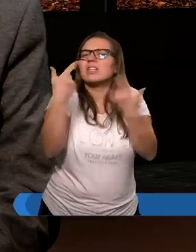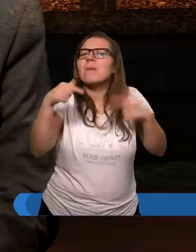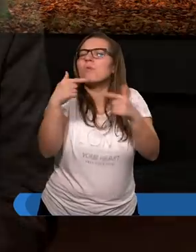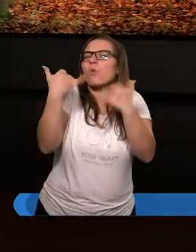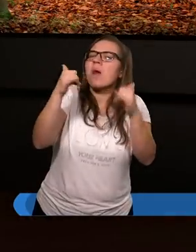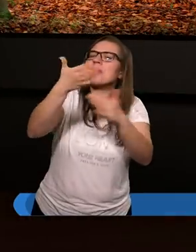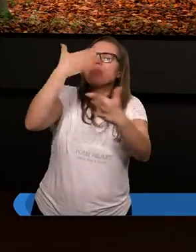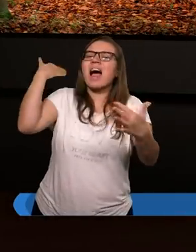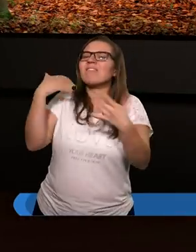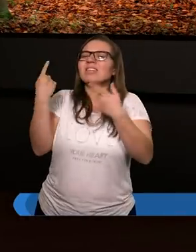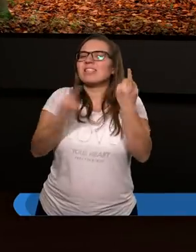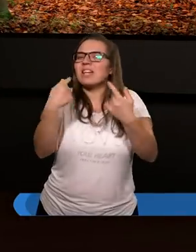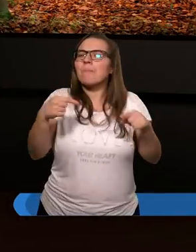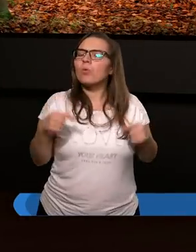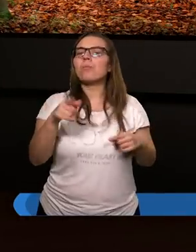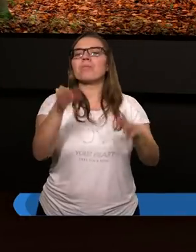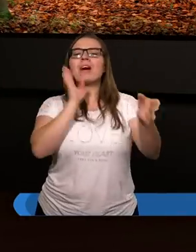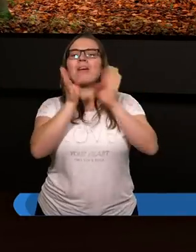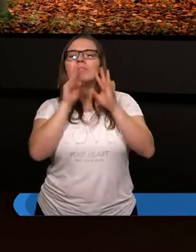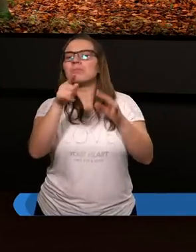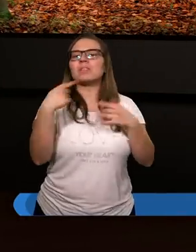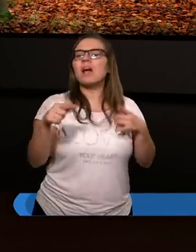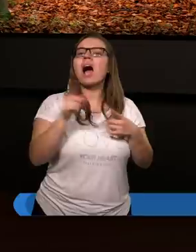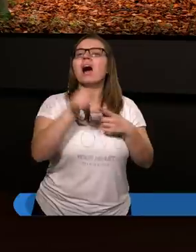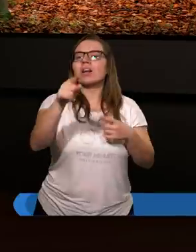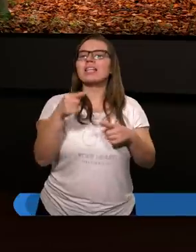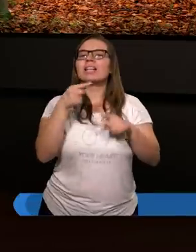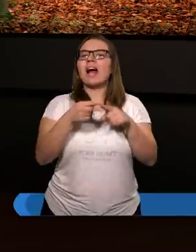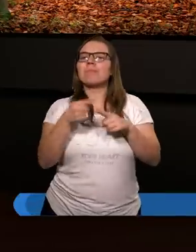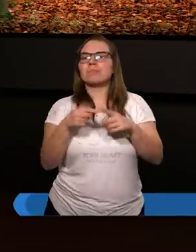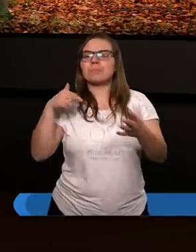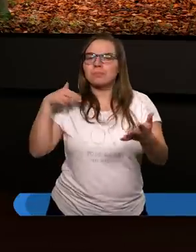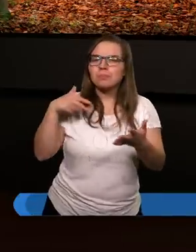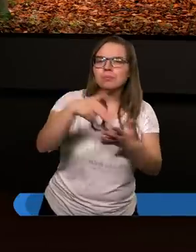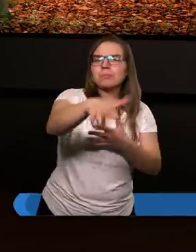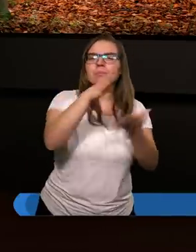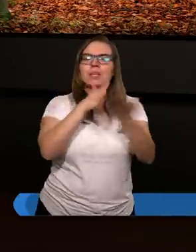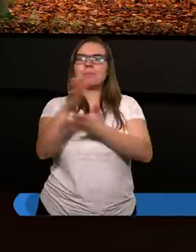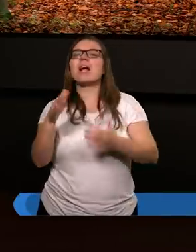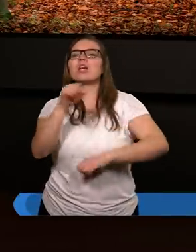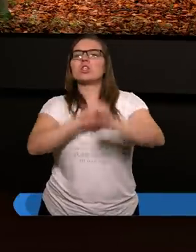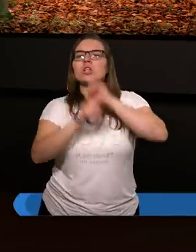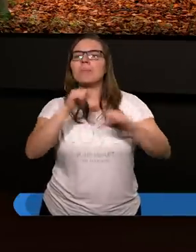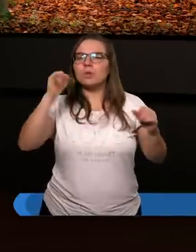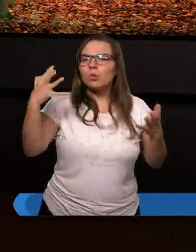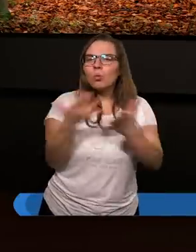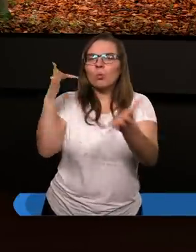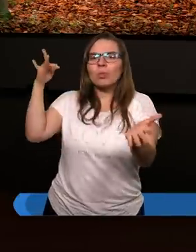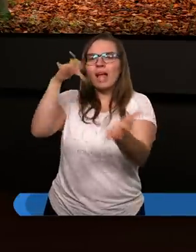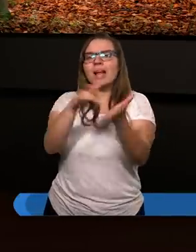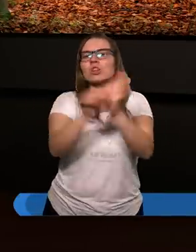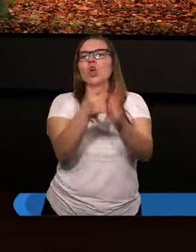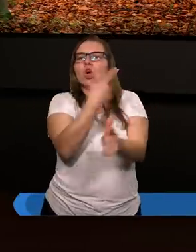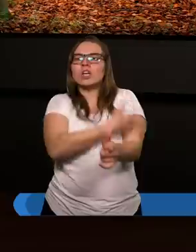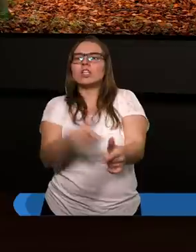w Hiszpanii prawdopodobnie nie był, bo on zamierzał przejść przez Rzym i później udać się do